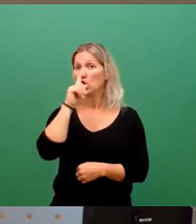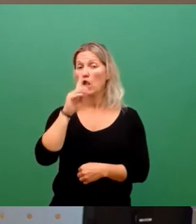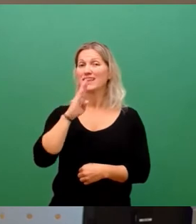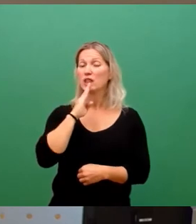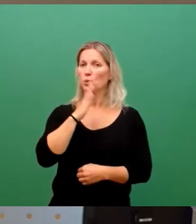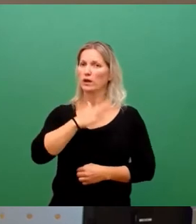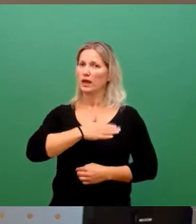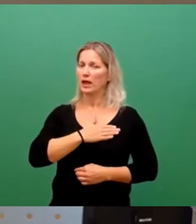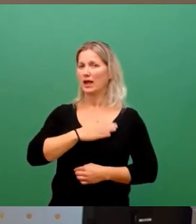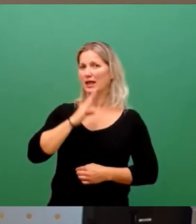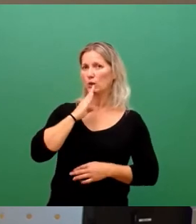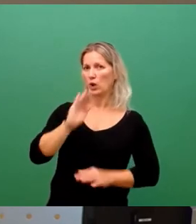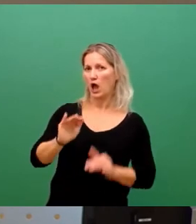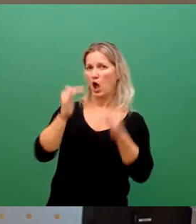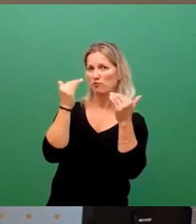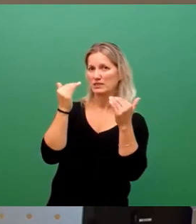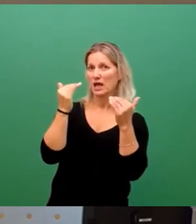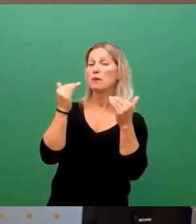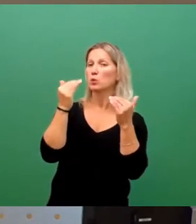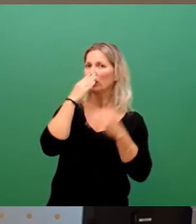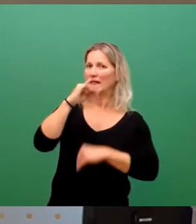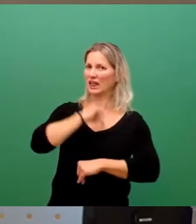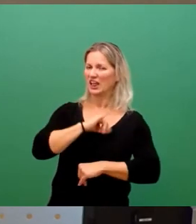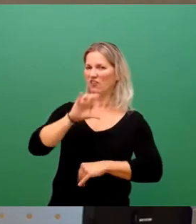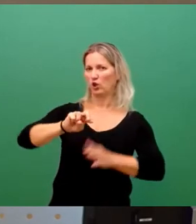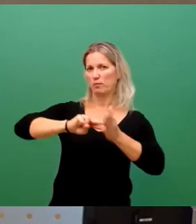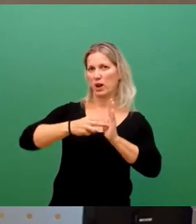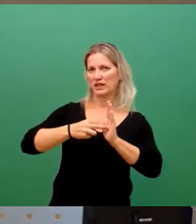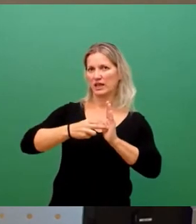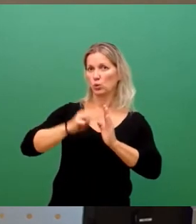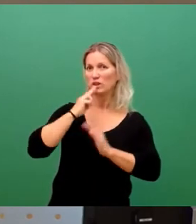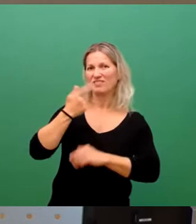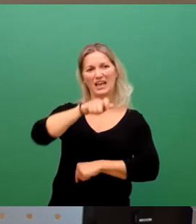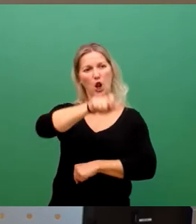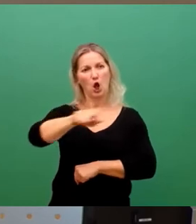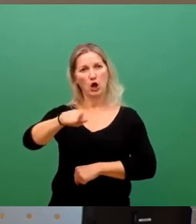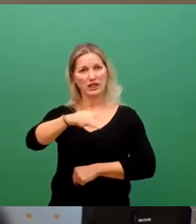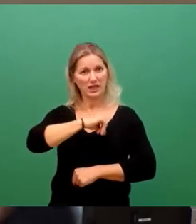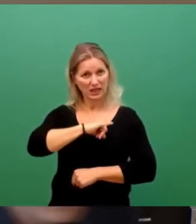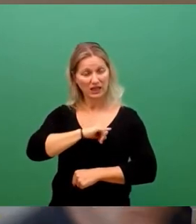Aufmerksamkeit und Interesse an Politik und an dem, wie es unseren Menschen geht, haben. Danke.